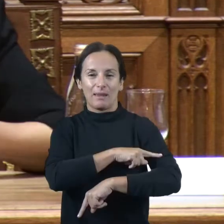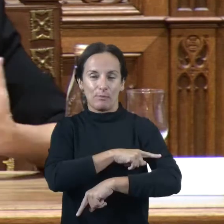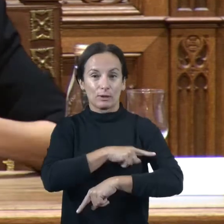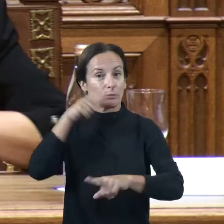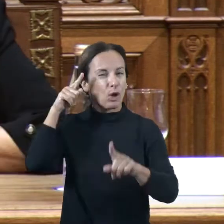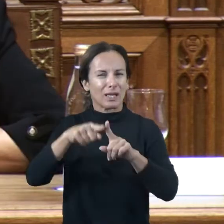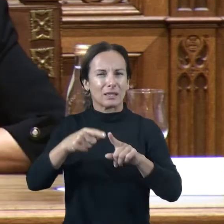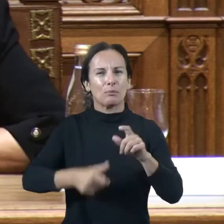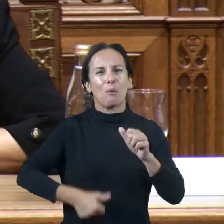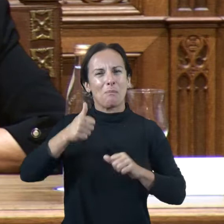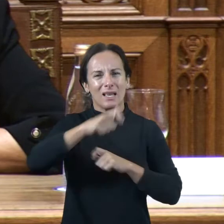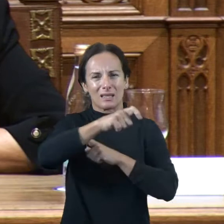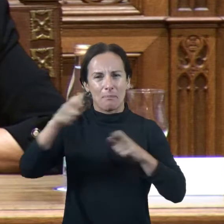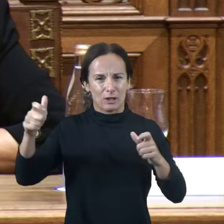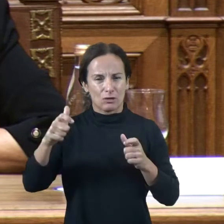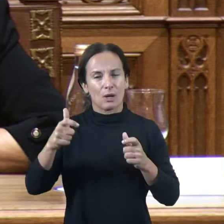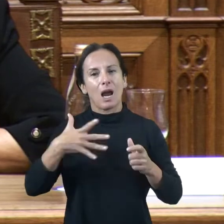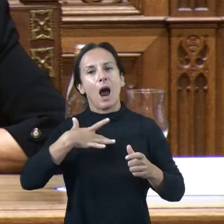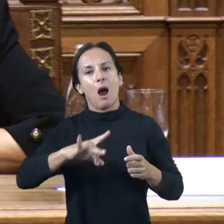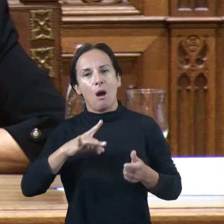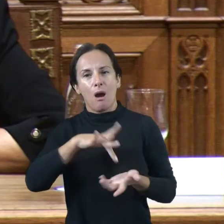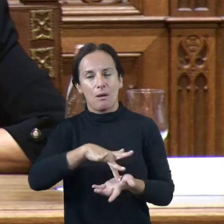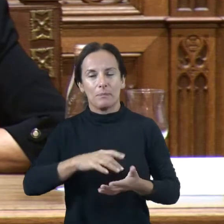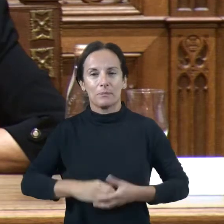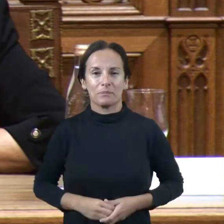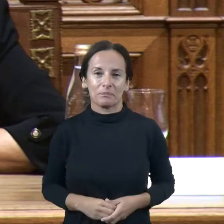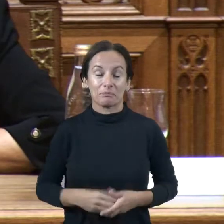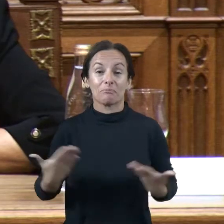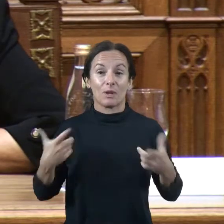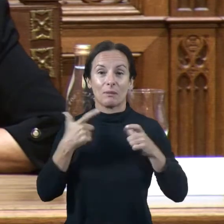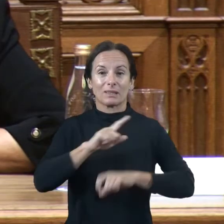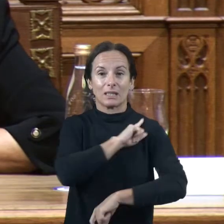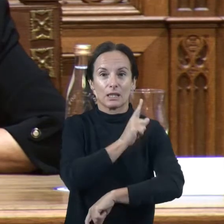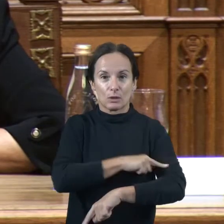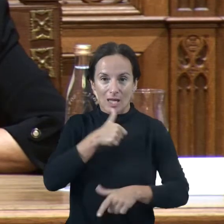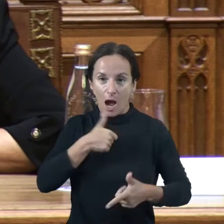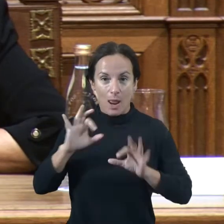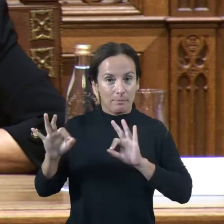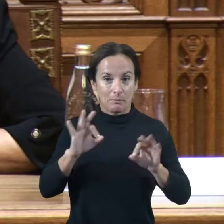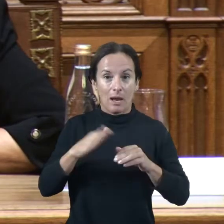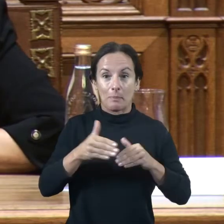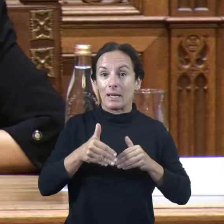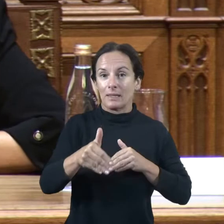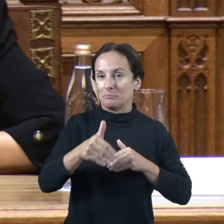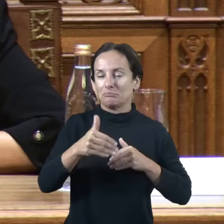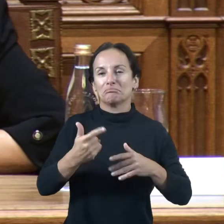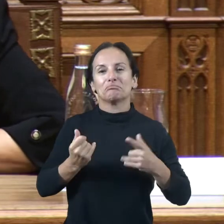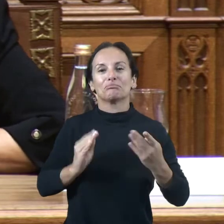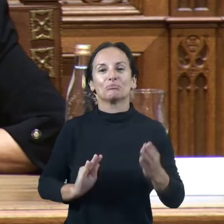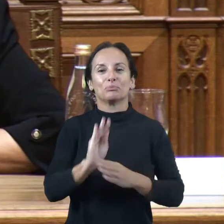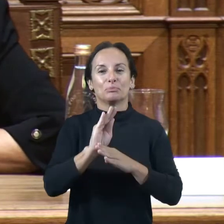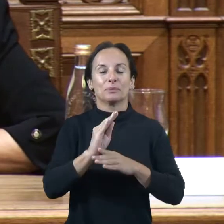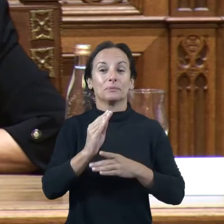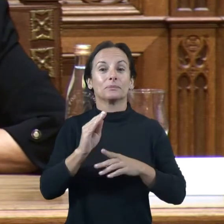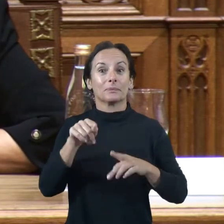a partir d'ara, el Departament d'Esports començarà a treballar o ja hi està treballant perquè pugui sortir pròximament. Crec que és una bona notícia, que